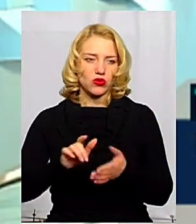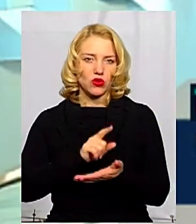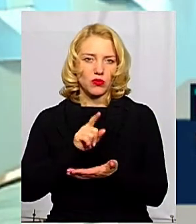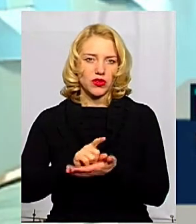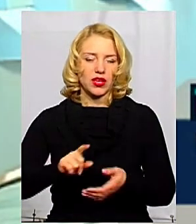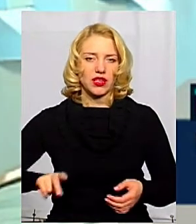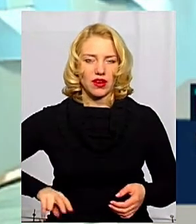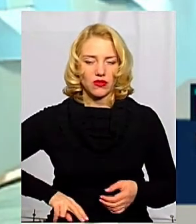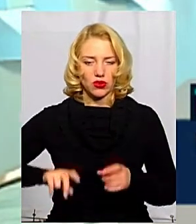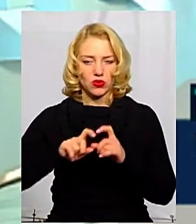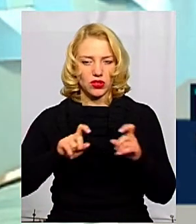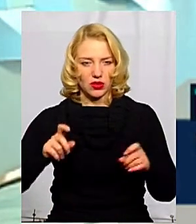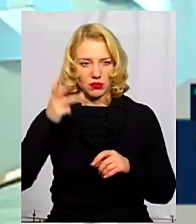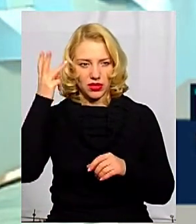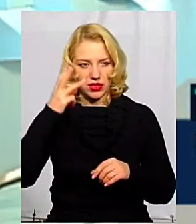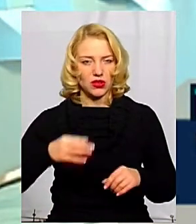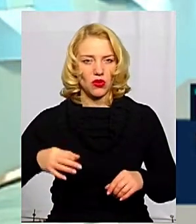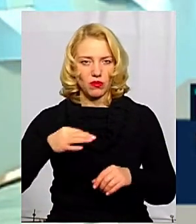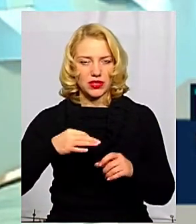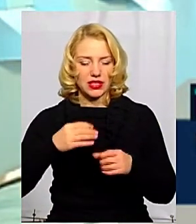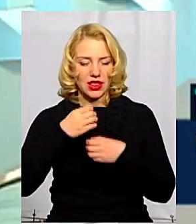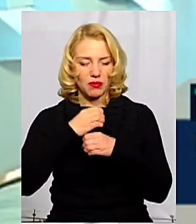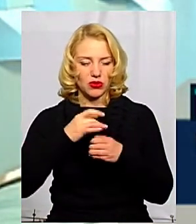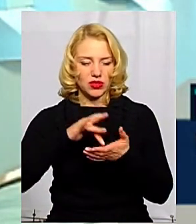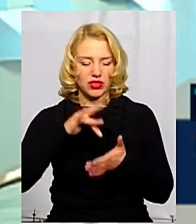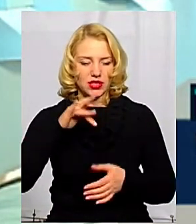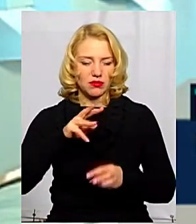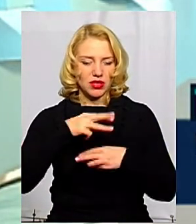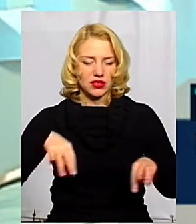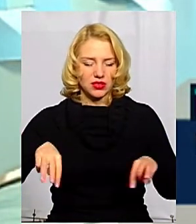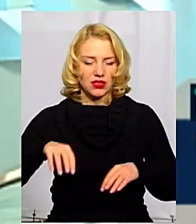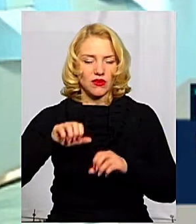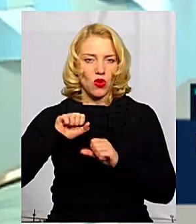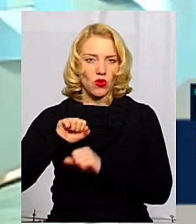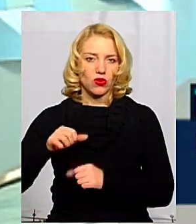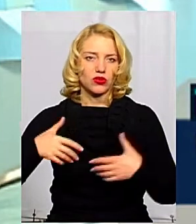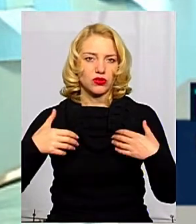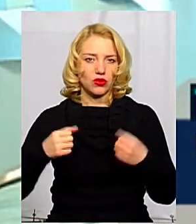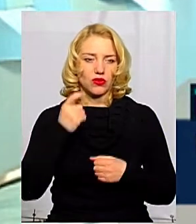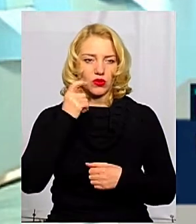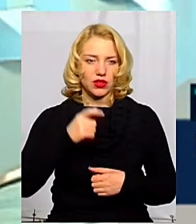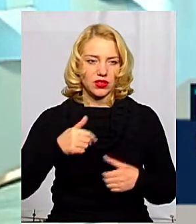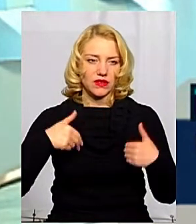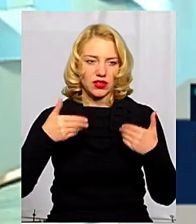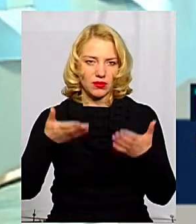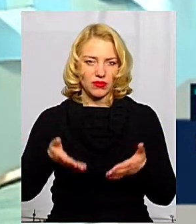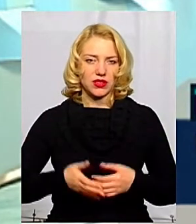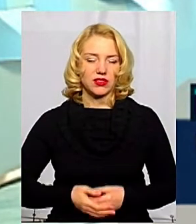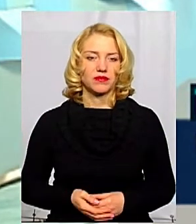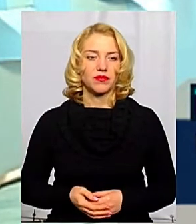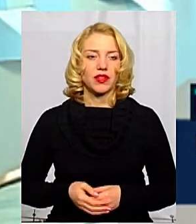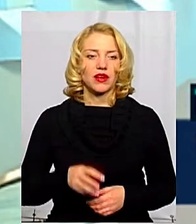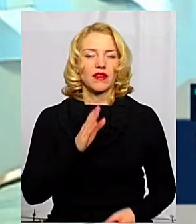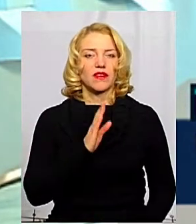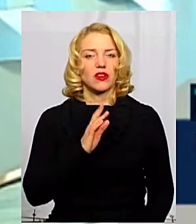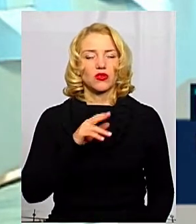державної установи Хмельницький обласний лабораторний центр Міністерства охорони здоров'я України. Вітаю вас, пане Олеже. Доброго